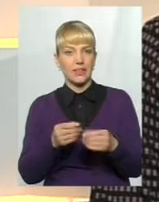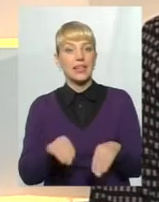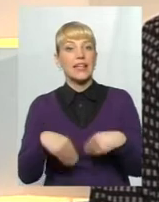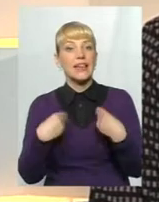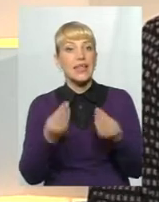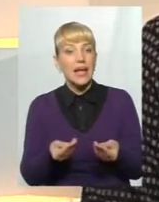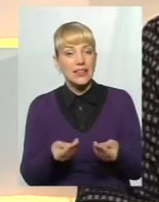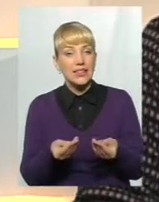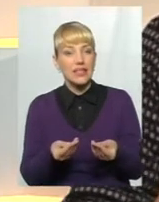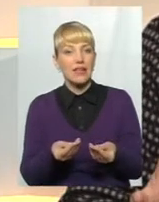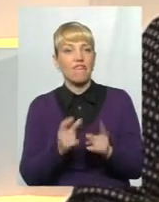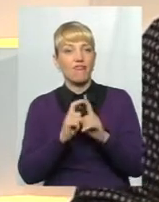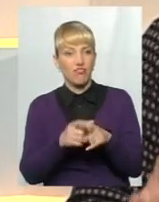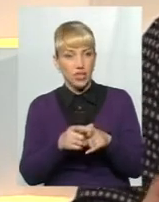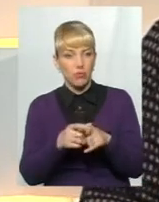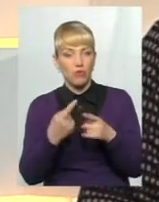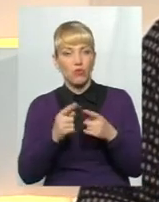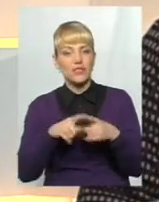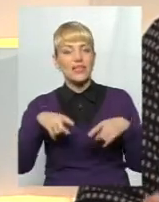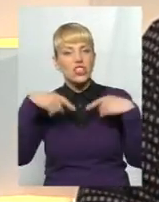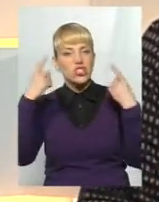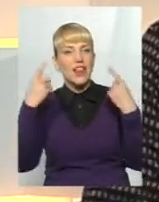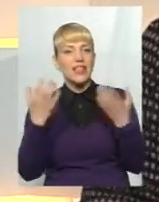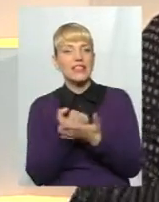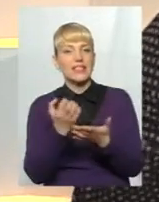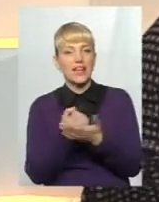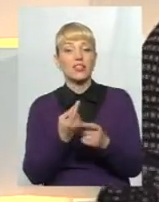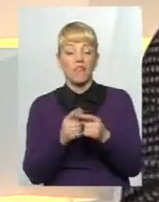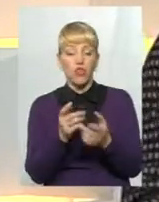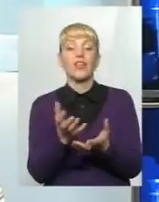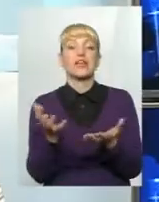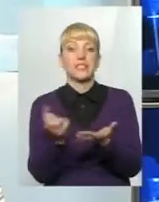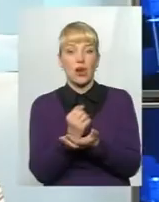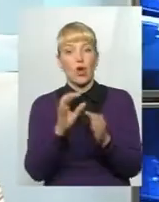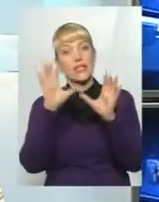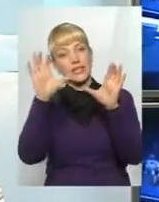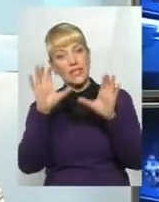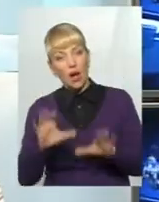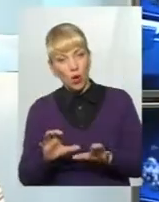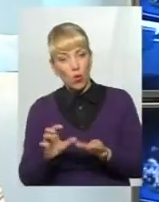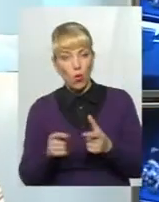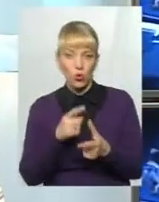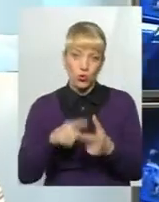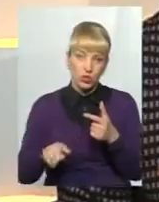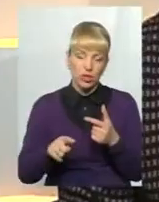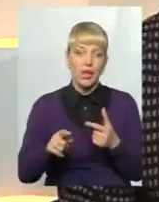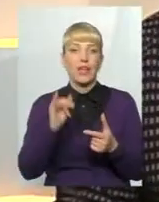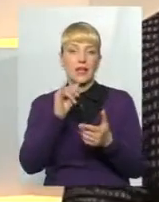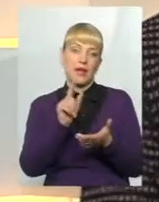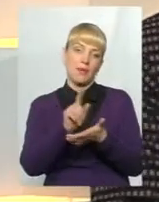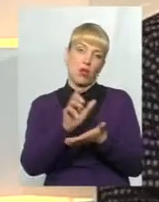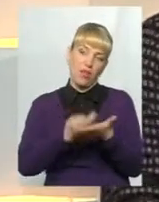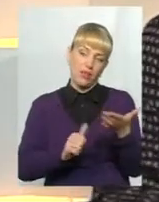відповідь. Оці шалені статки, вони зароблені в законний спосіб і чи сплачені з них податки.